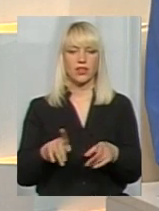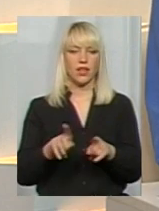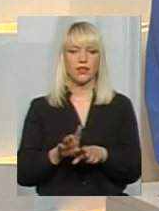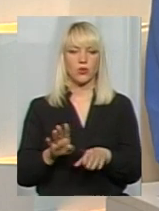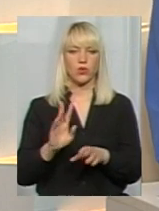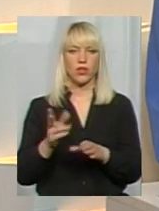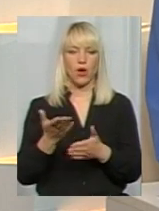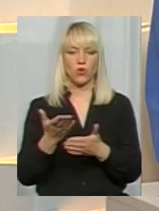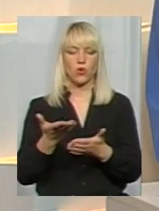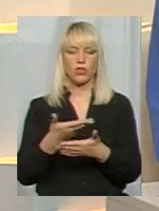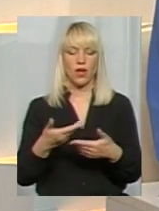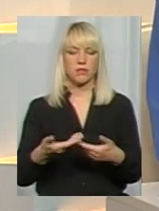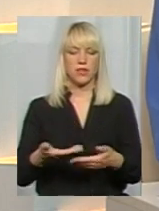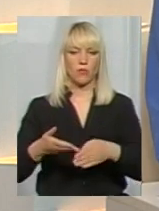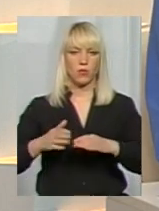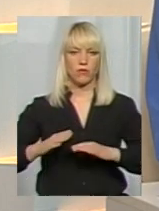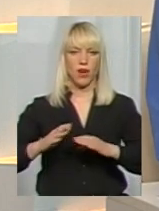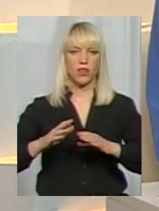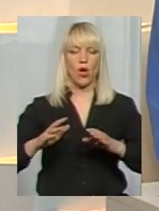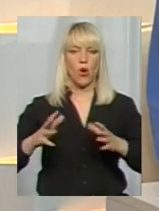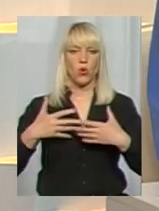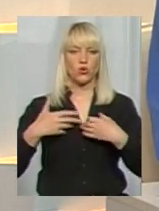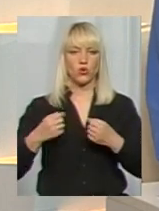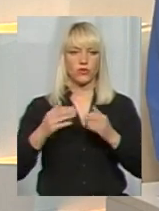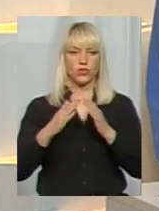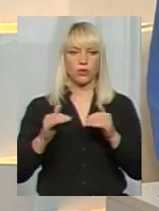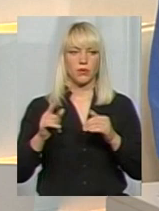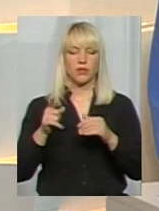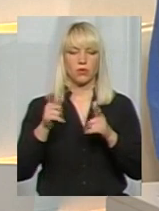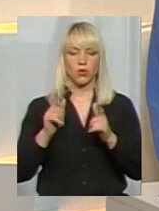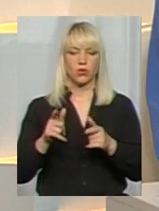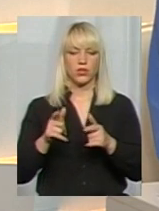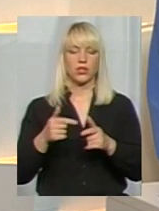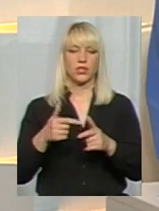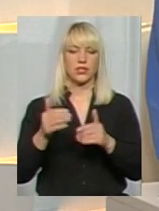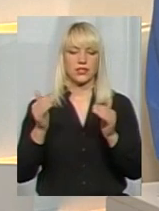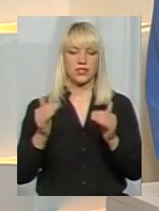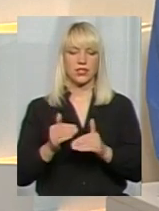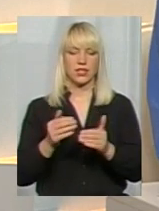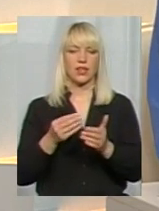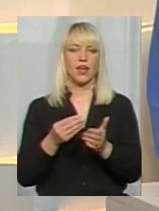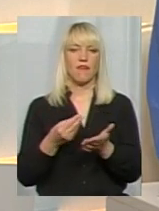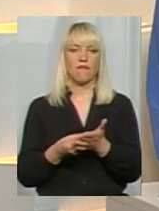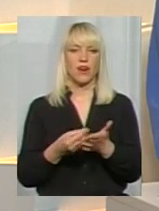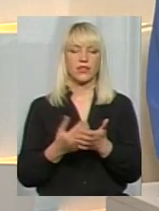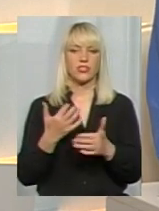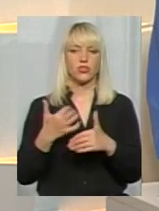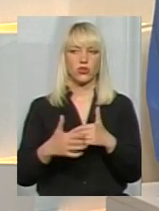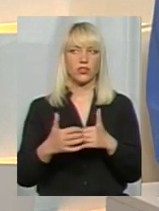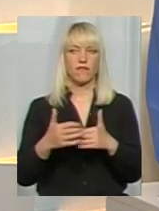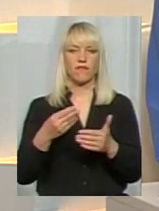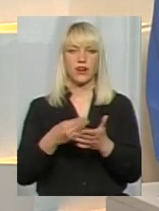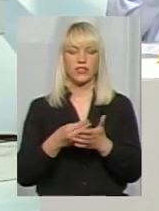запропонували нам оздоровчі табори, і все ж таки вони погодилися і знизили нам вартість, і сьогодні середня вартість оздоровлення